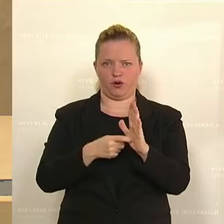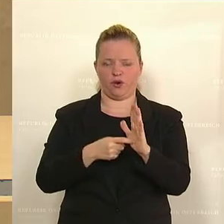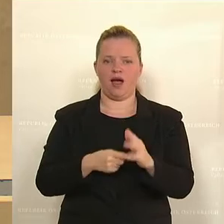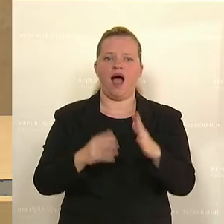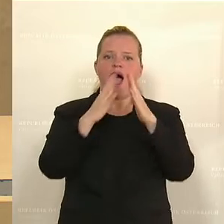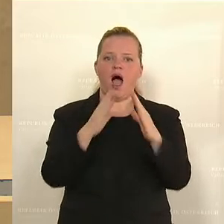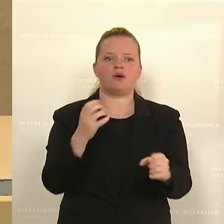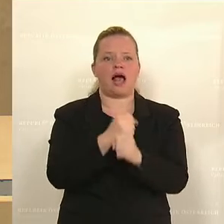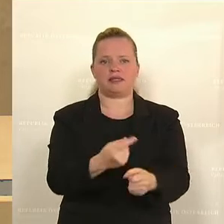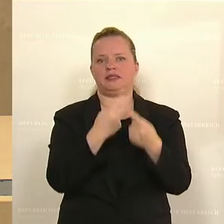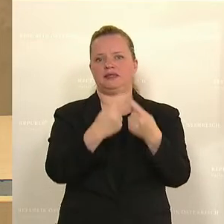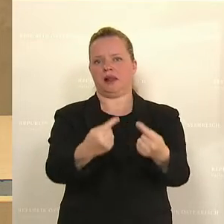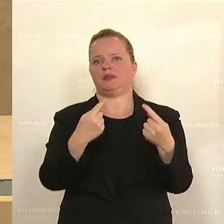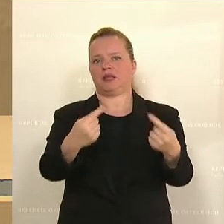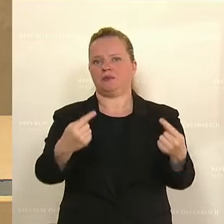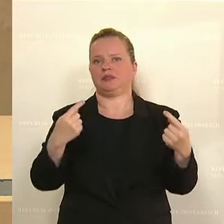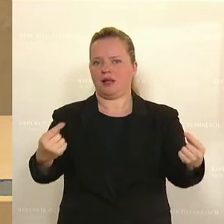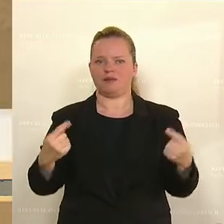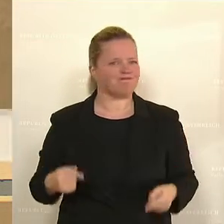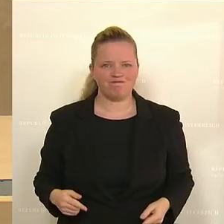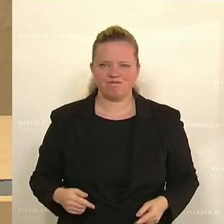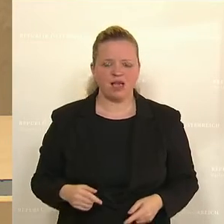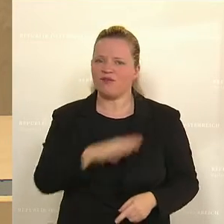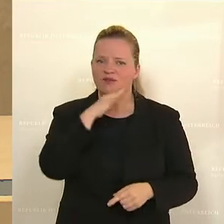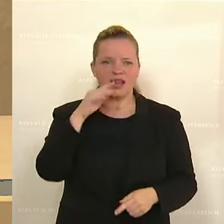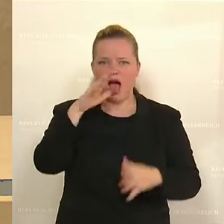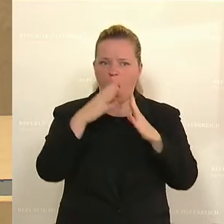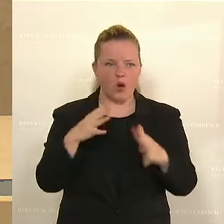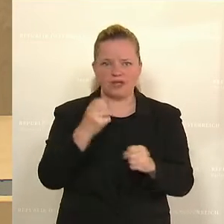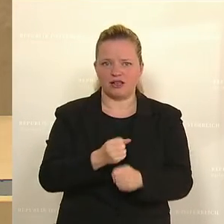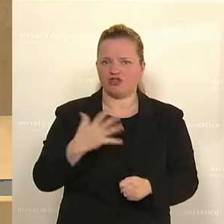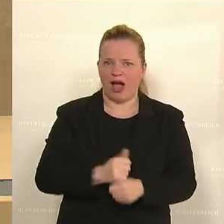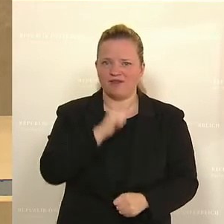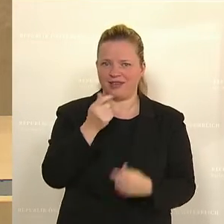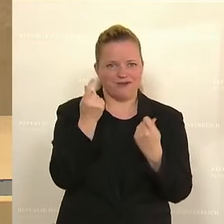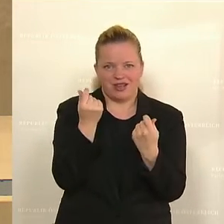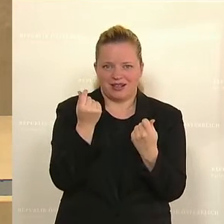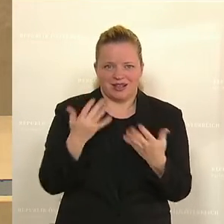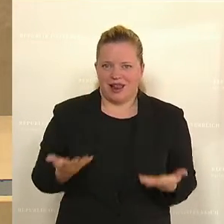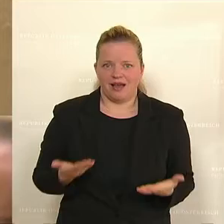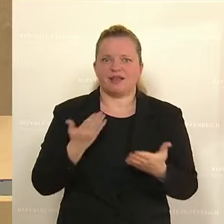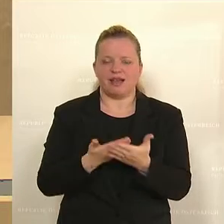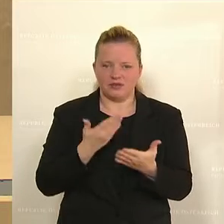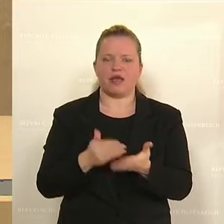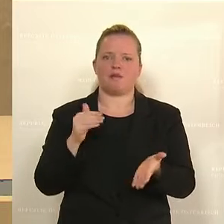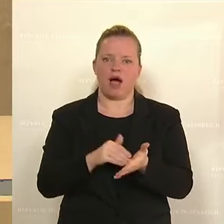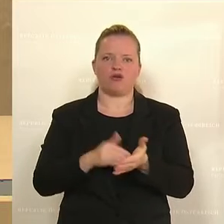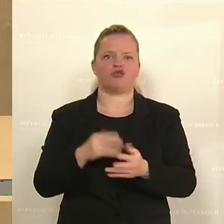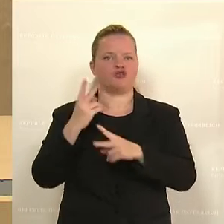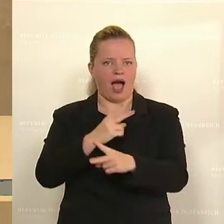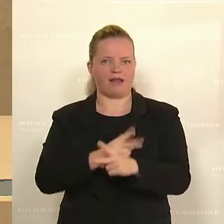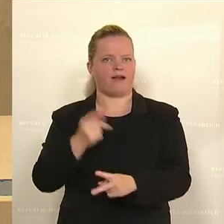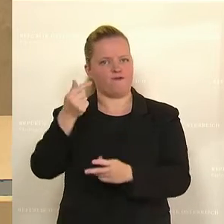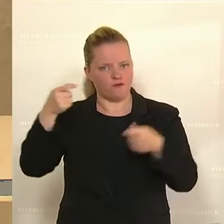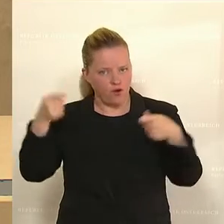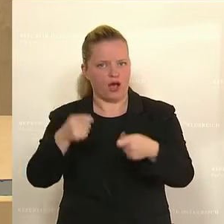Haushalte für sich alleine lassen kann. Wo viele das finanziell einfach nicht stemmen können. Und deshalb braucht es die staatlichen Förderschienen. Und